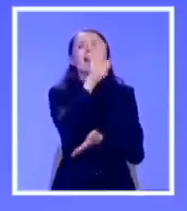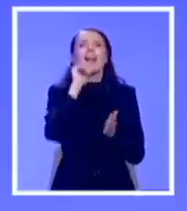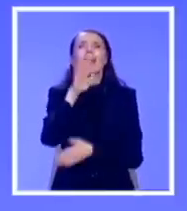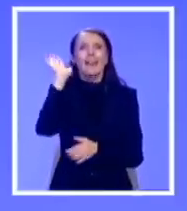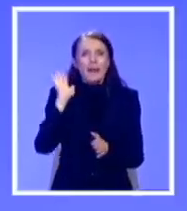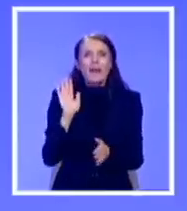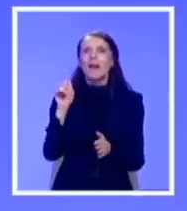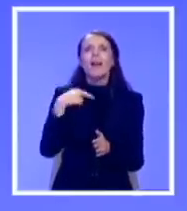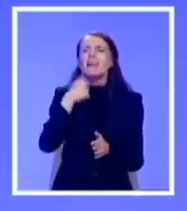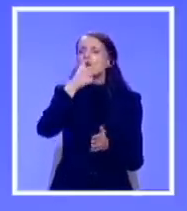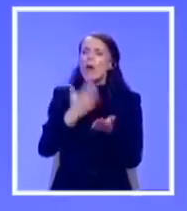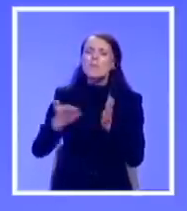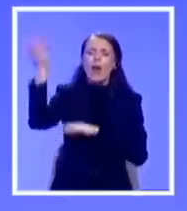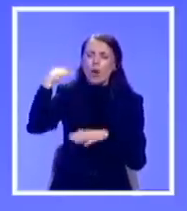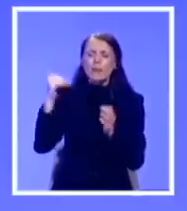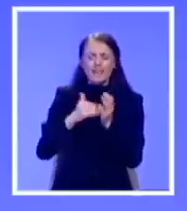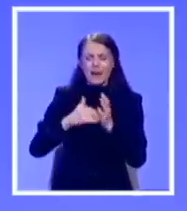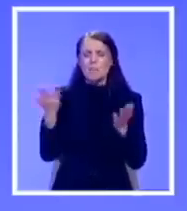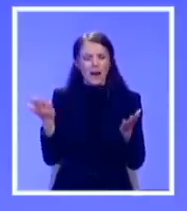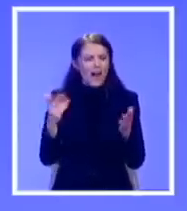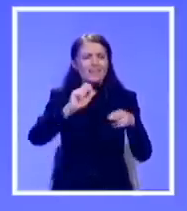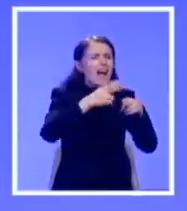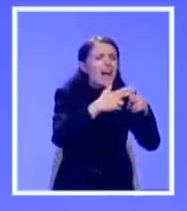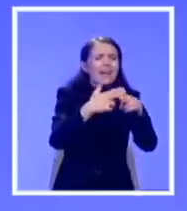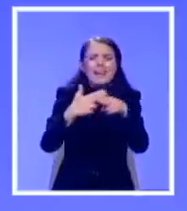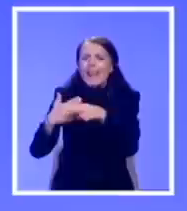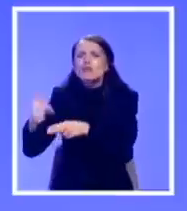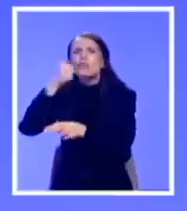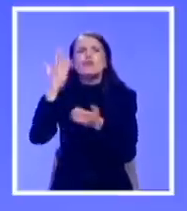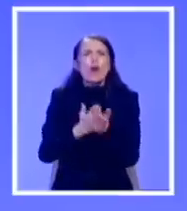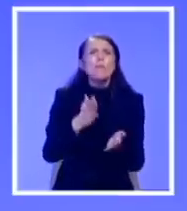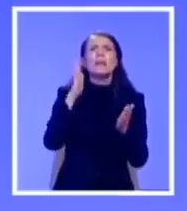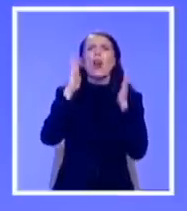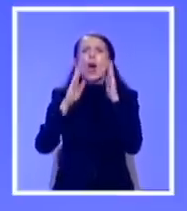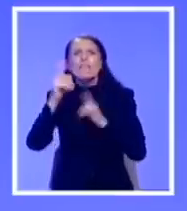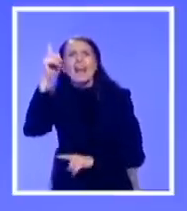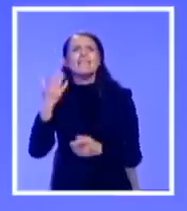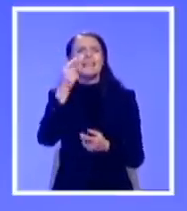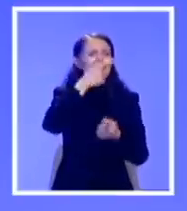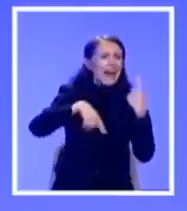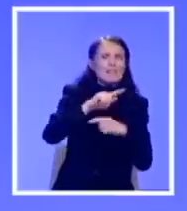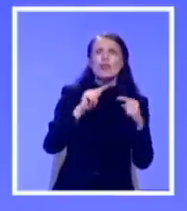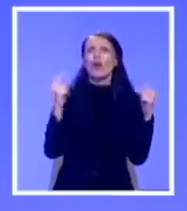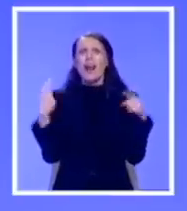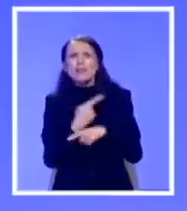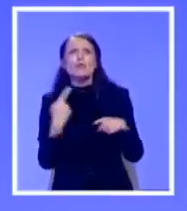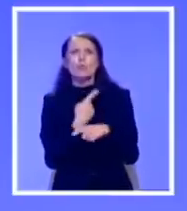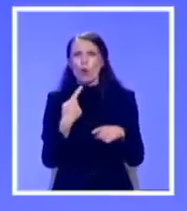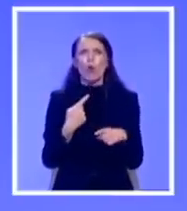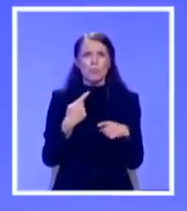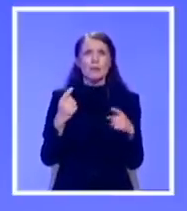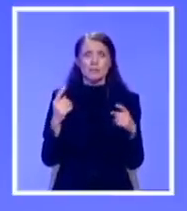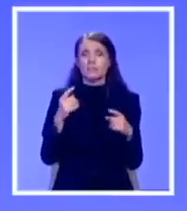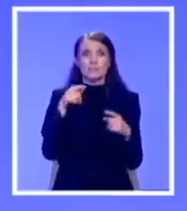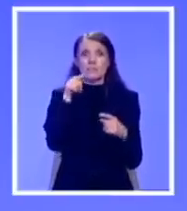duhovima prošlosti. Dakle, sa svim nacionalnim, verskim i teritorijalnim sukobima, pošto ovi, a to je također artefakt, ljudi koji vode